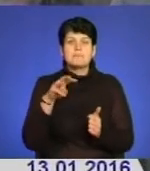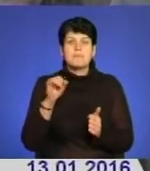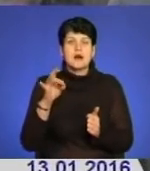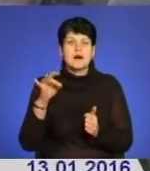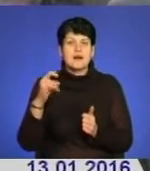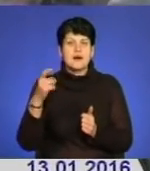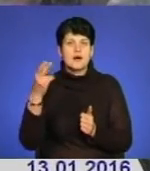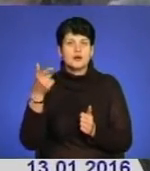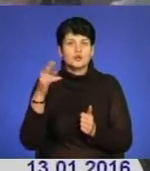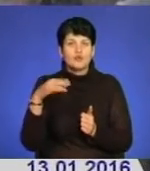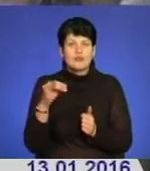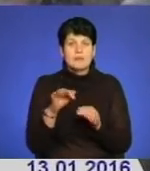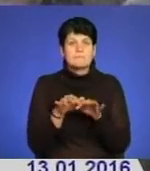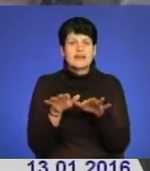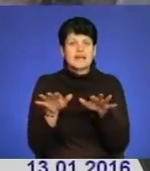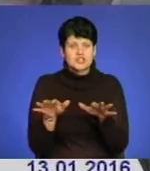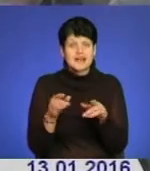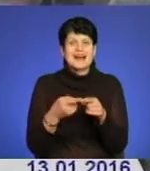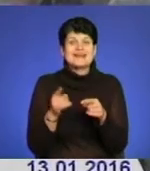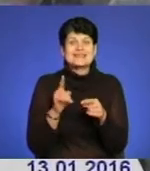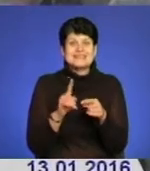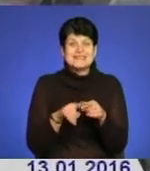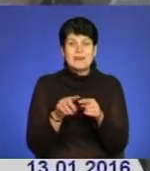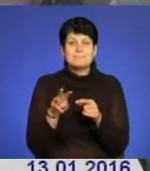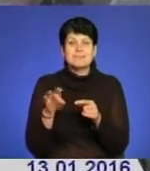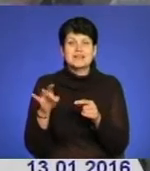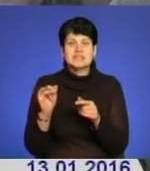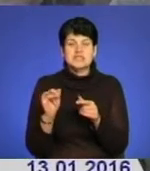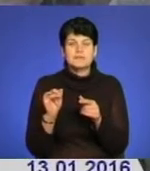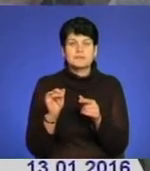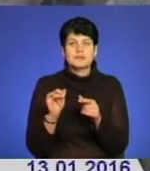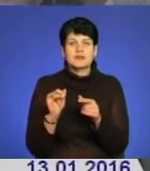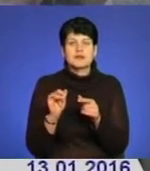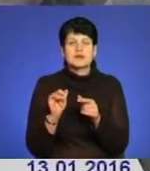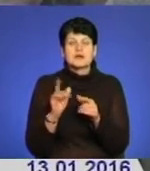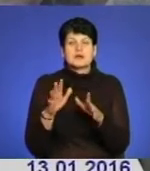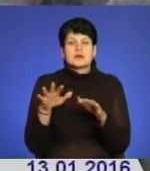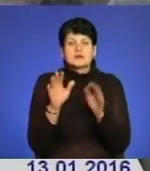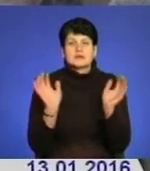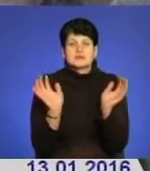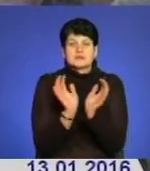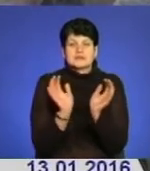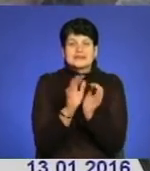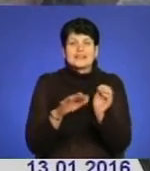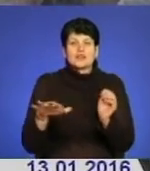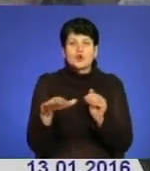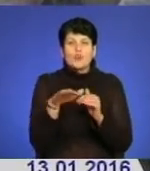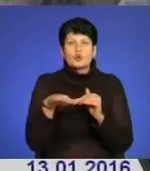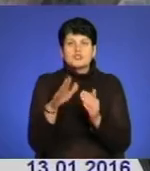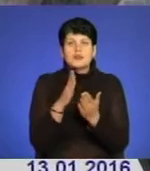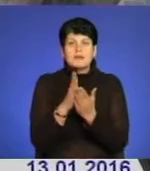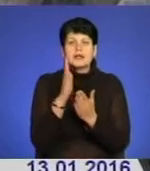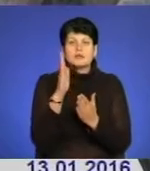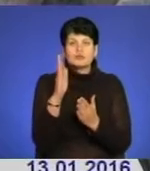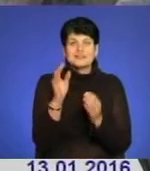мережі. А це мережа заповідних територій, площа кожної з яких має бути 10